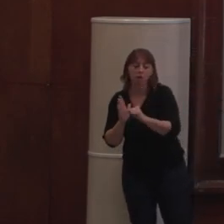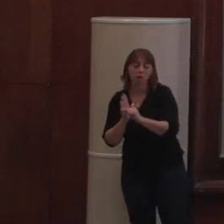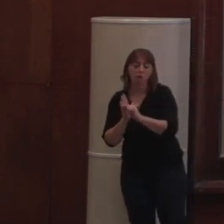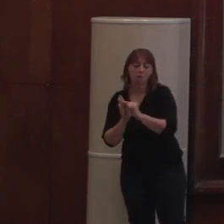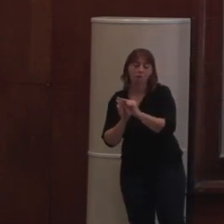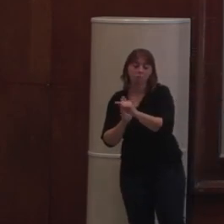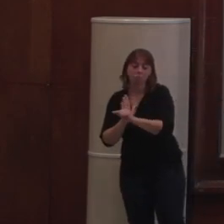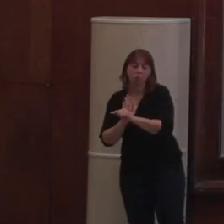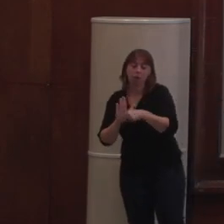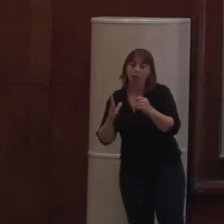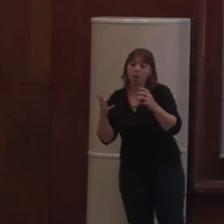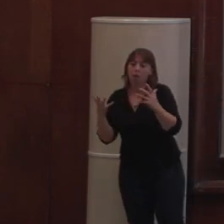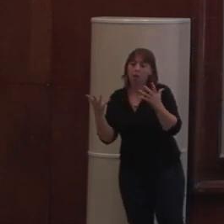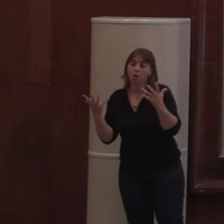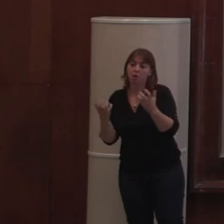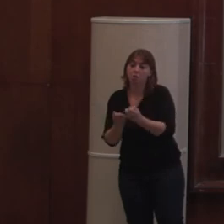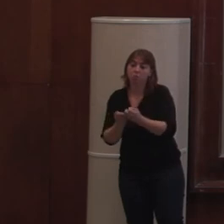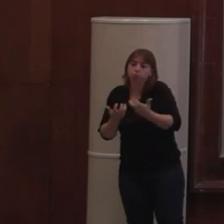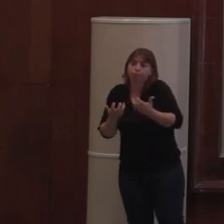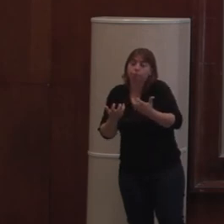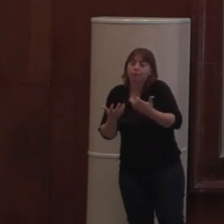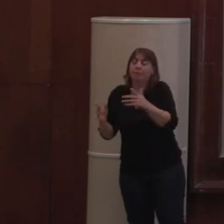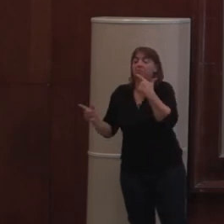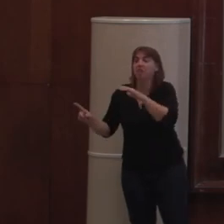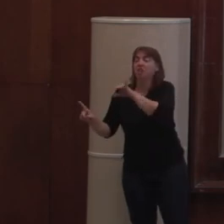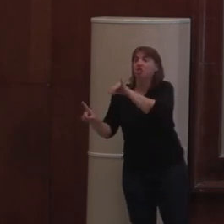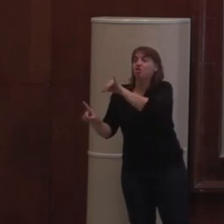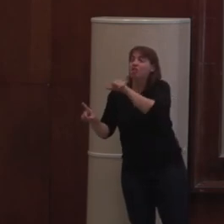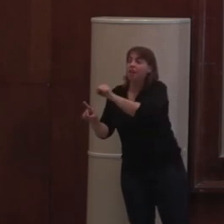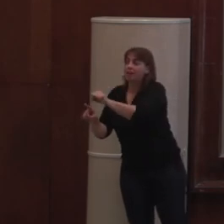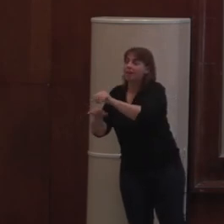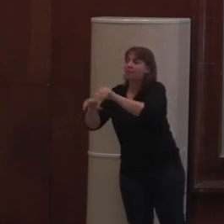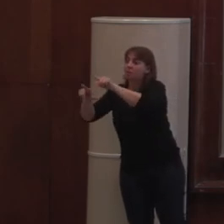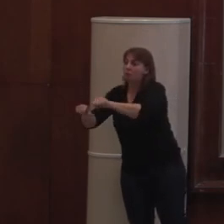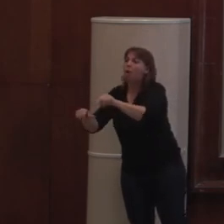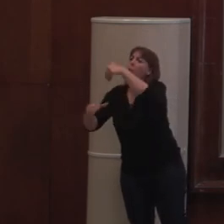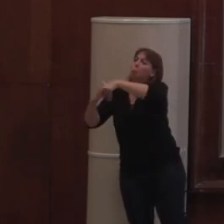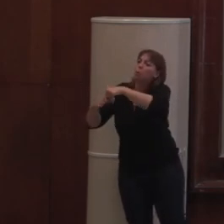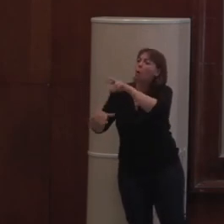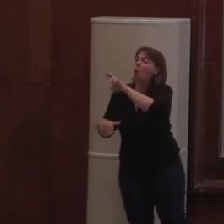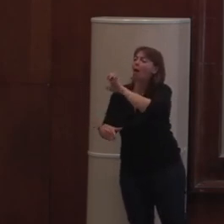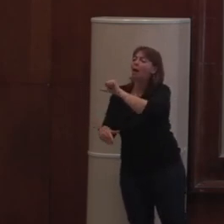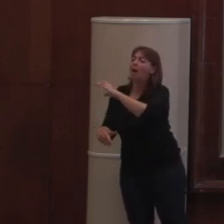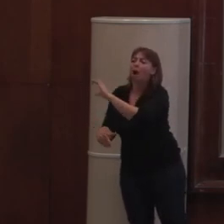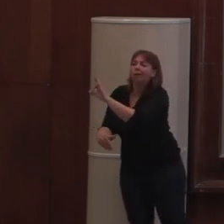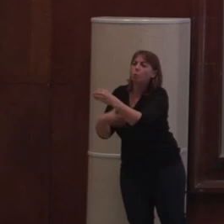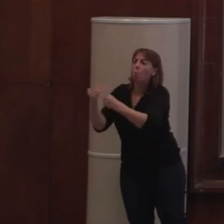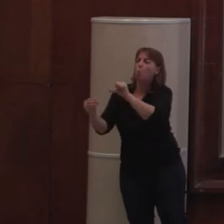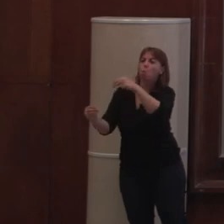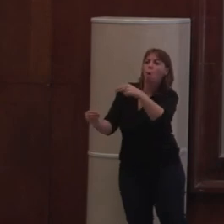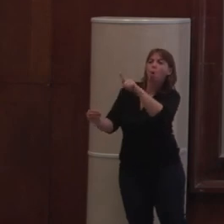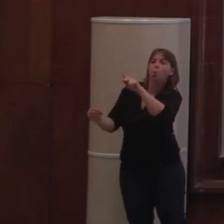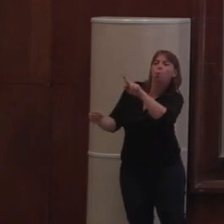C'est-à-dire que vous avez votre système qui marche sur Node.js, qui utilise votre application React ou Angular, dans laquelle vous n'avez rien changé, quasiment.